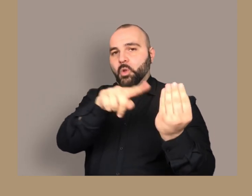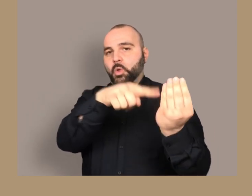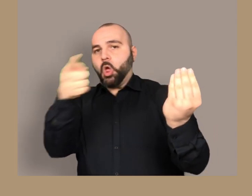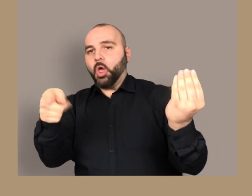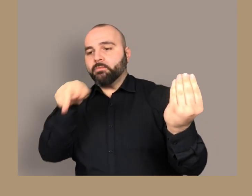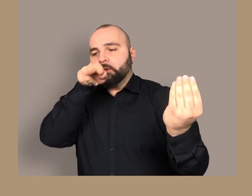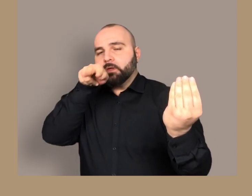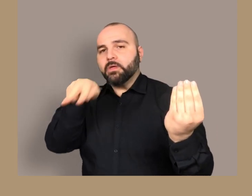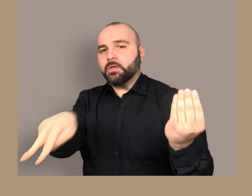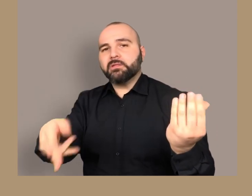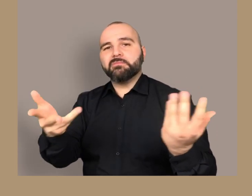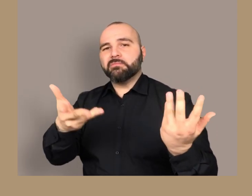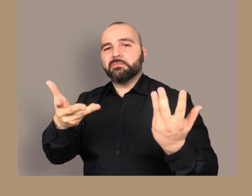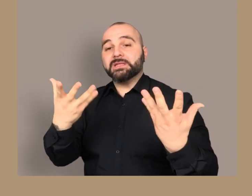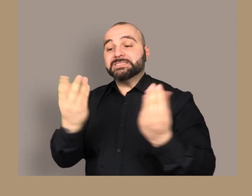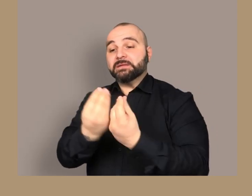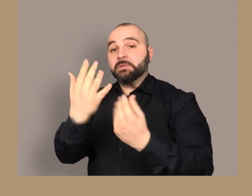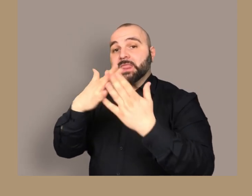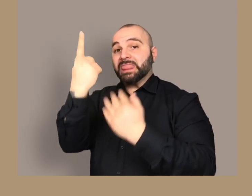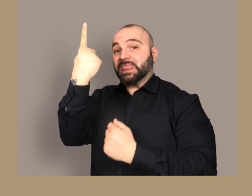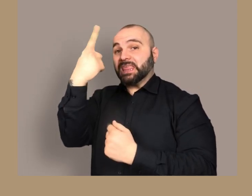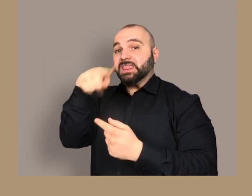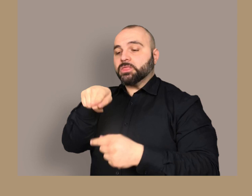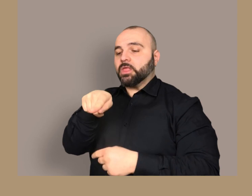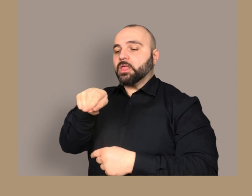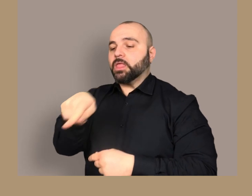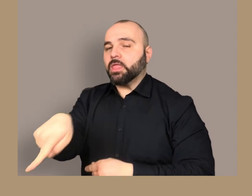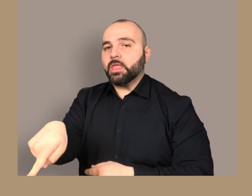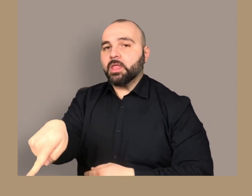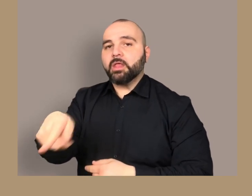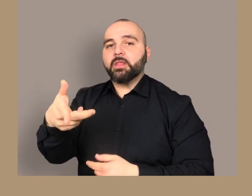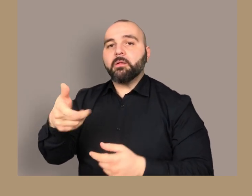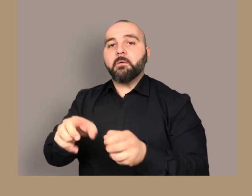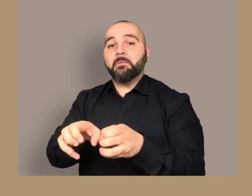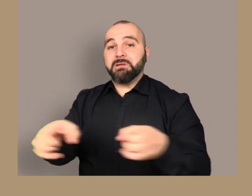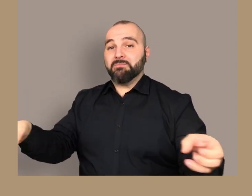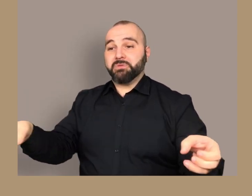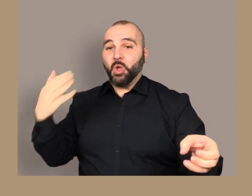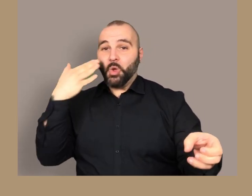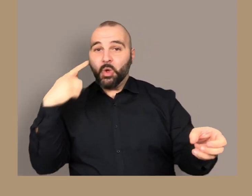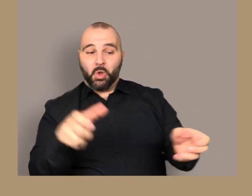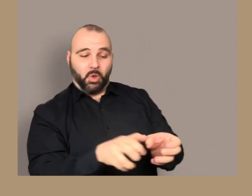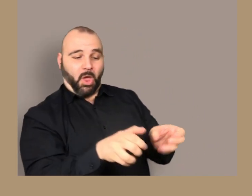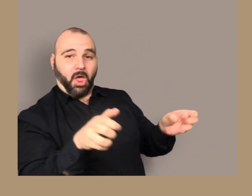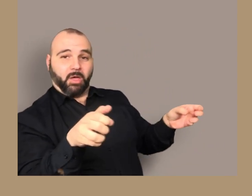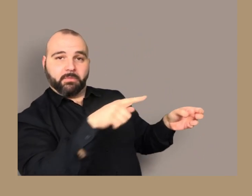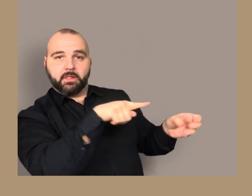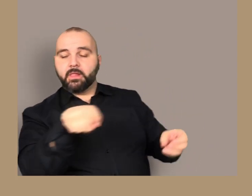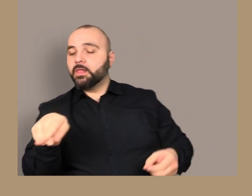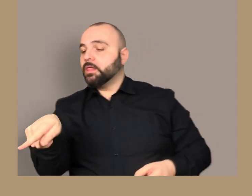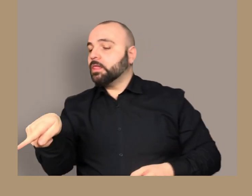sinistra La tunica è lunga fino ai piedi Sul rotolo della Sacra Scrittura